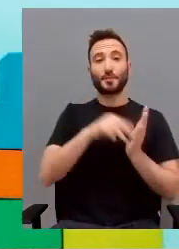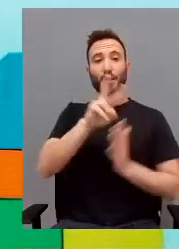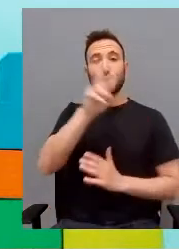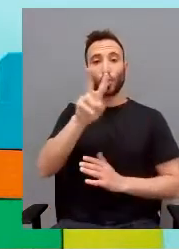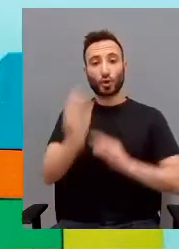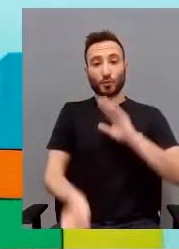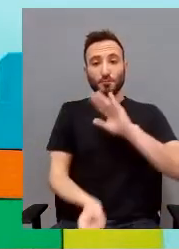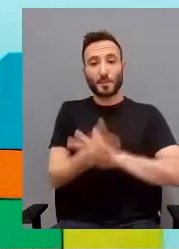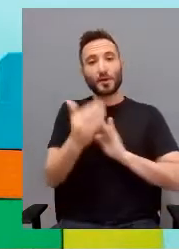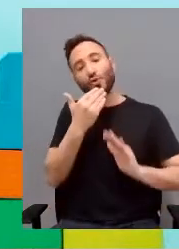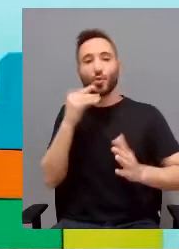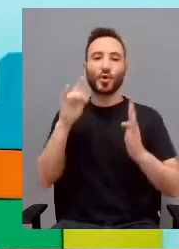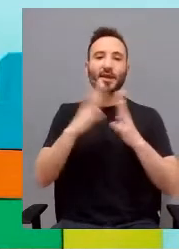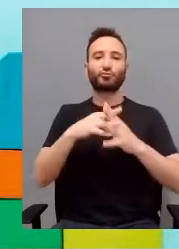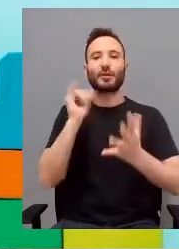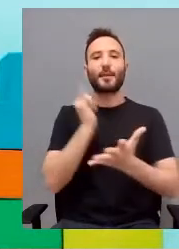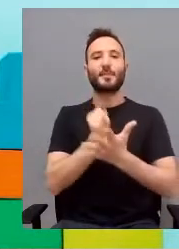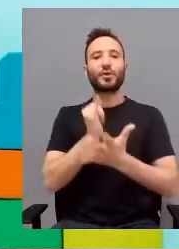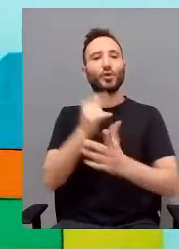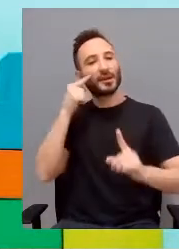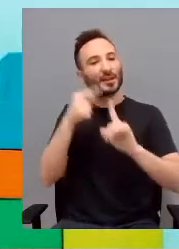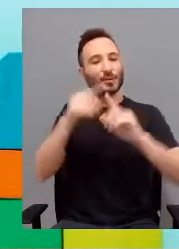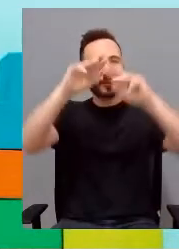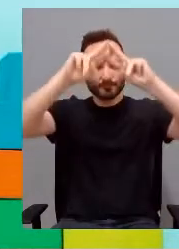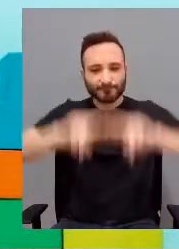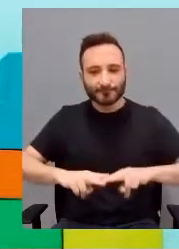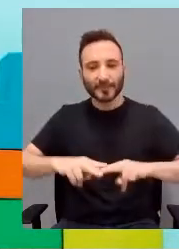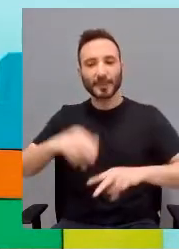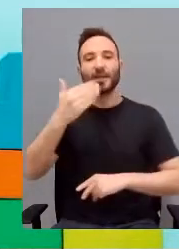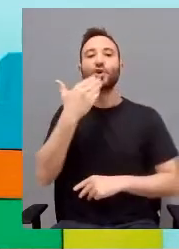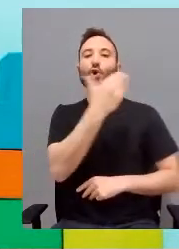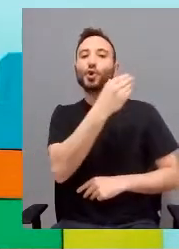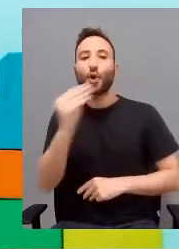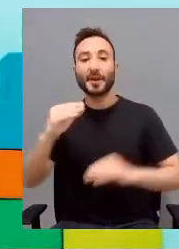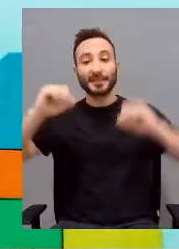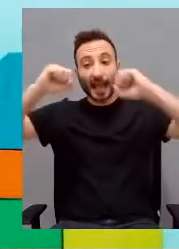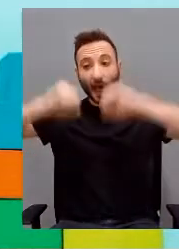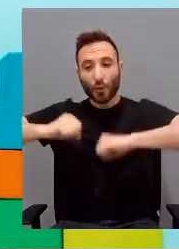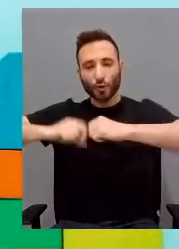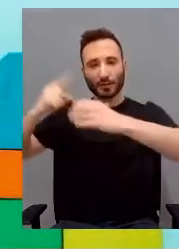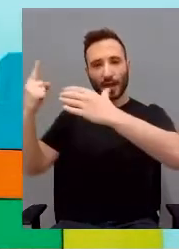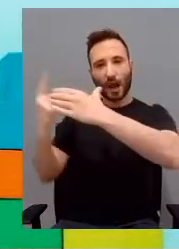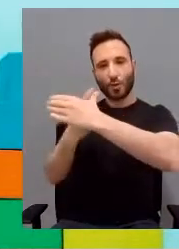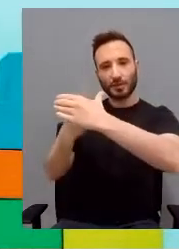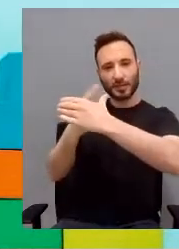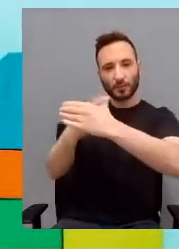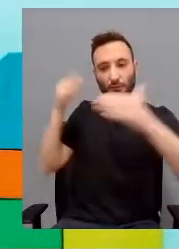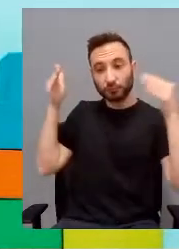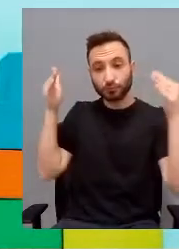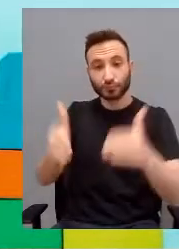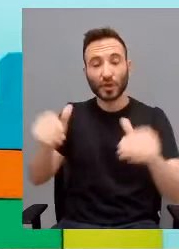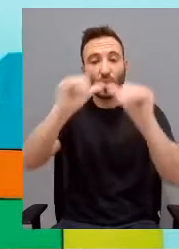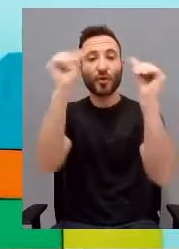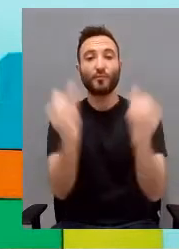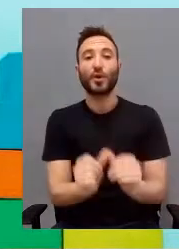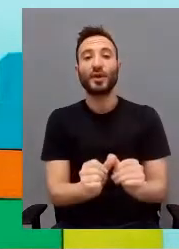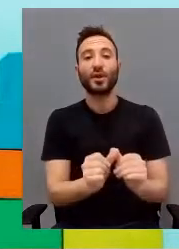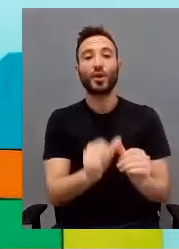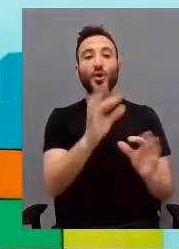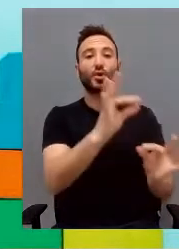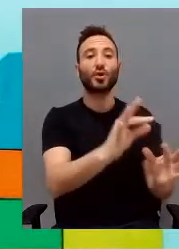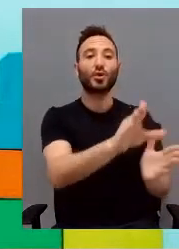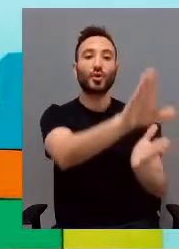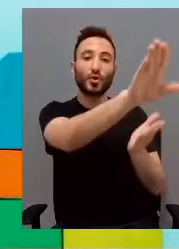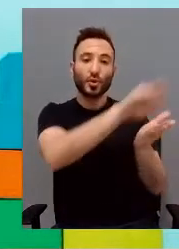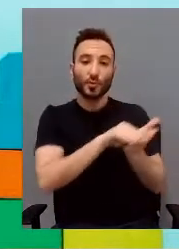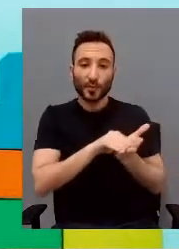Italia e studiata specificamente per i giovani adulti con autismo, tomando come modello le farm community